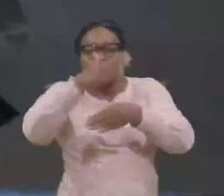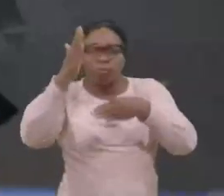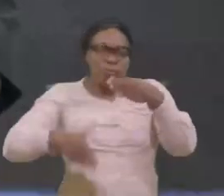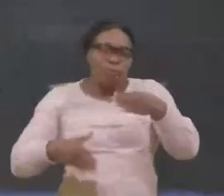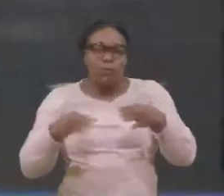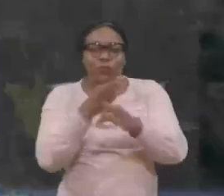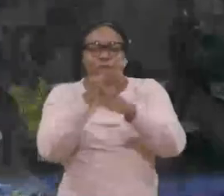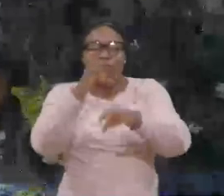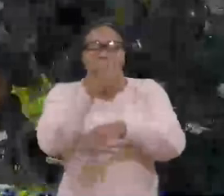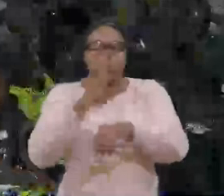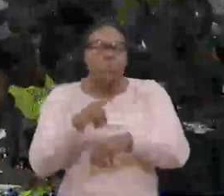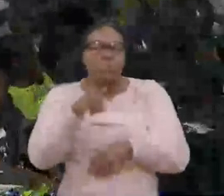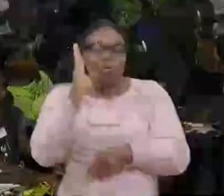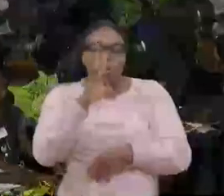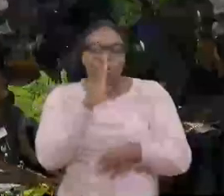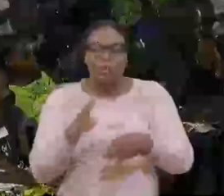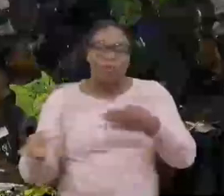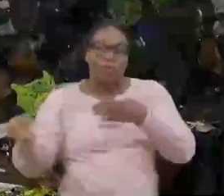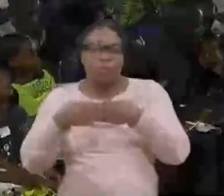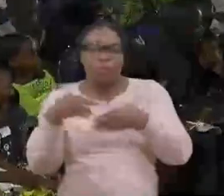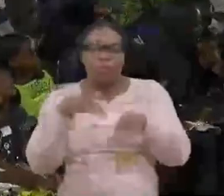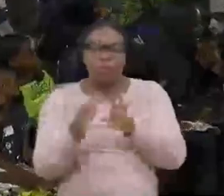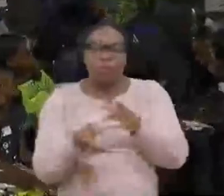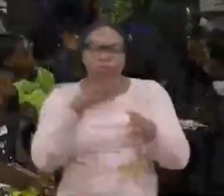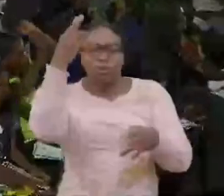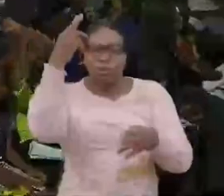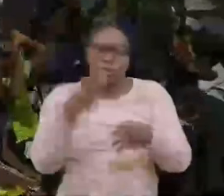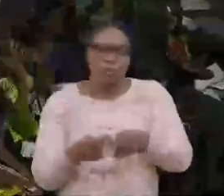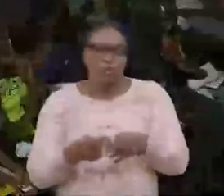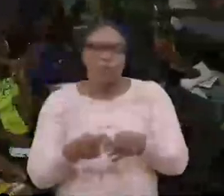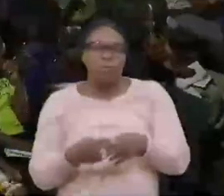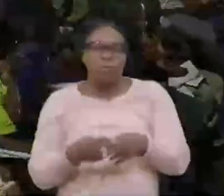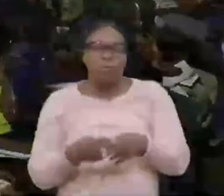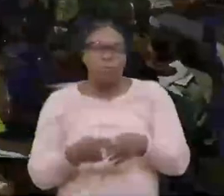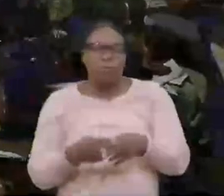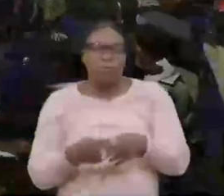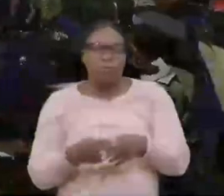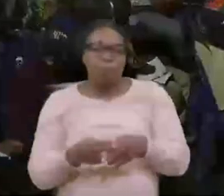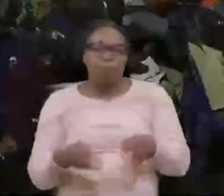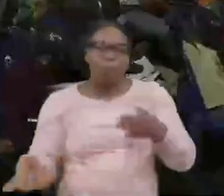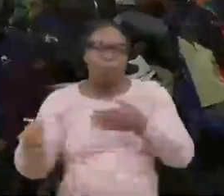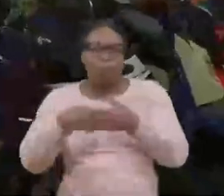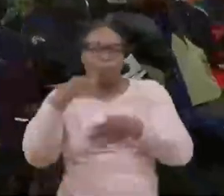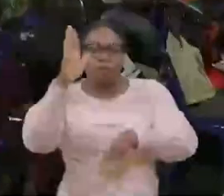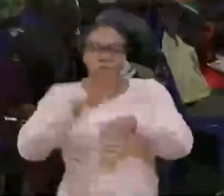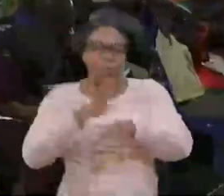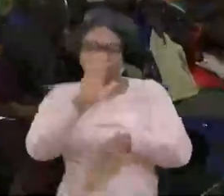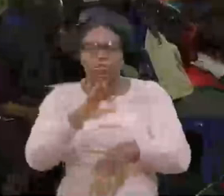serez restauré pour la personne dont je parle là-bas la restauration dans ta vie